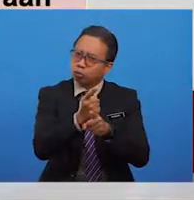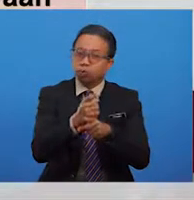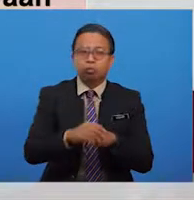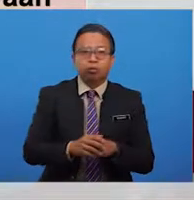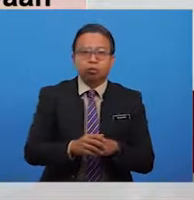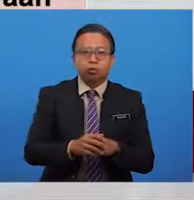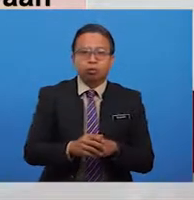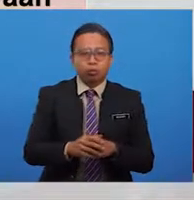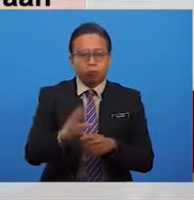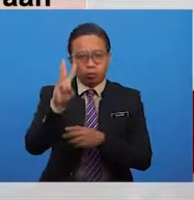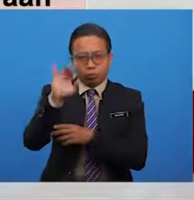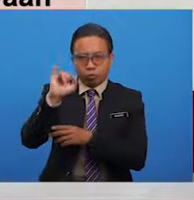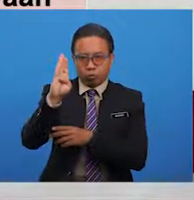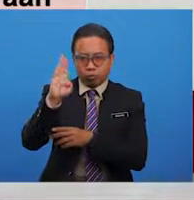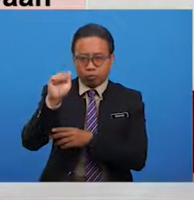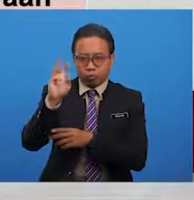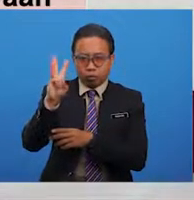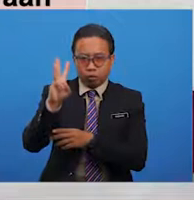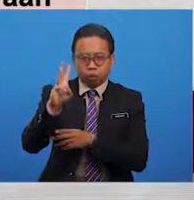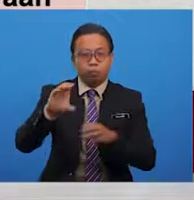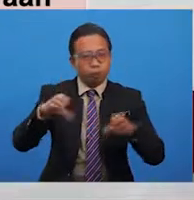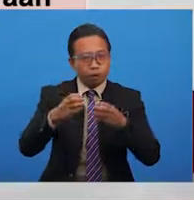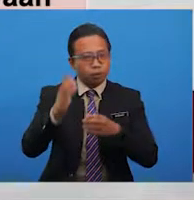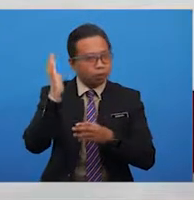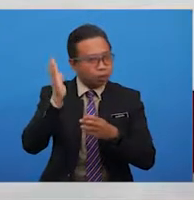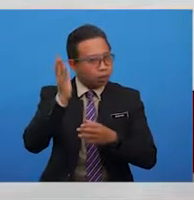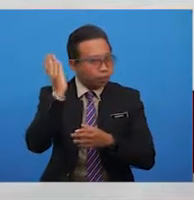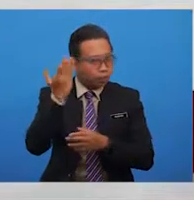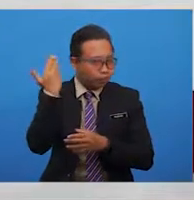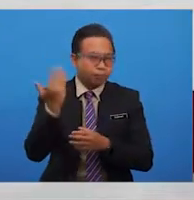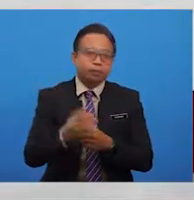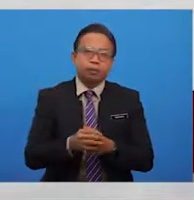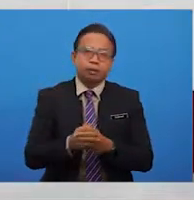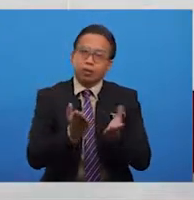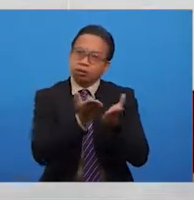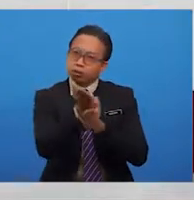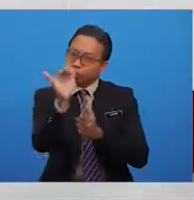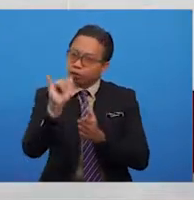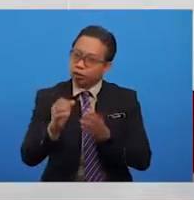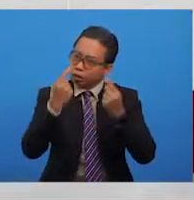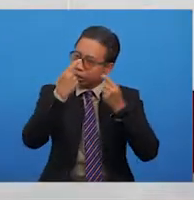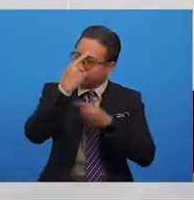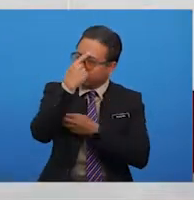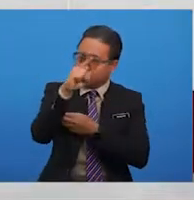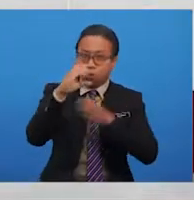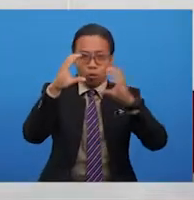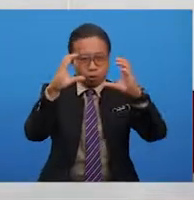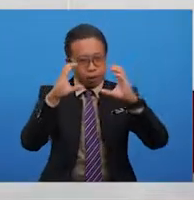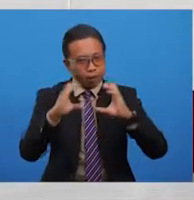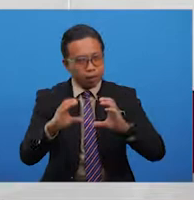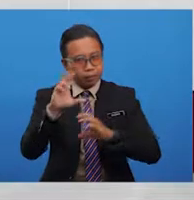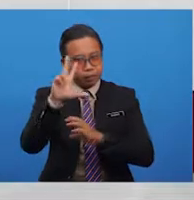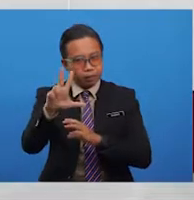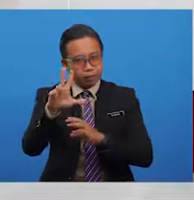berkewibawaan mencipta sejarah. Seterusnya, kita lihat pula maksud